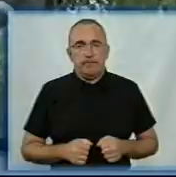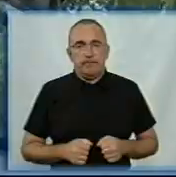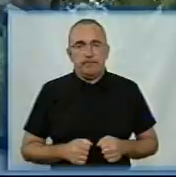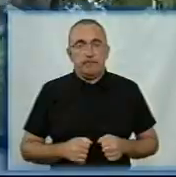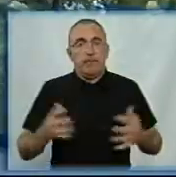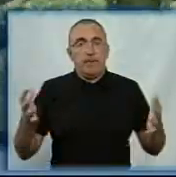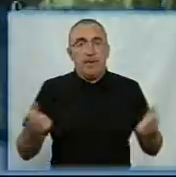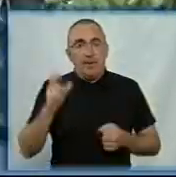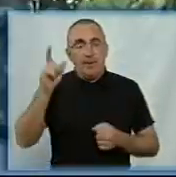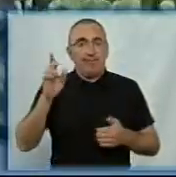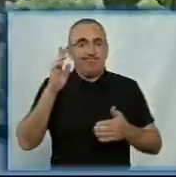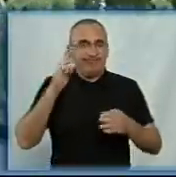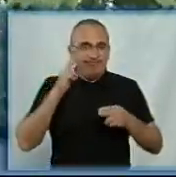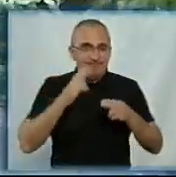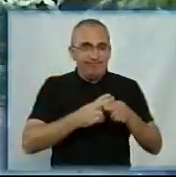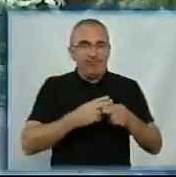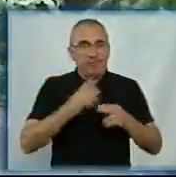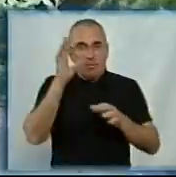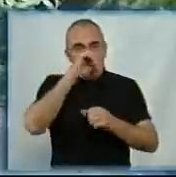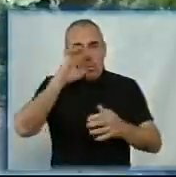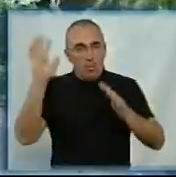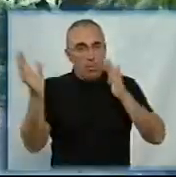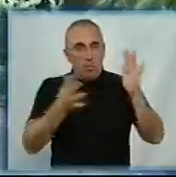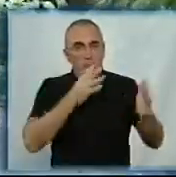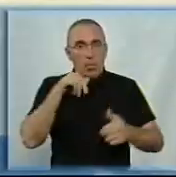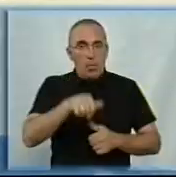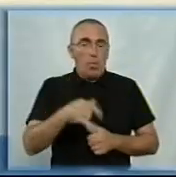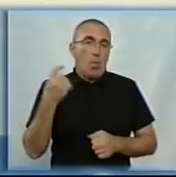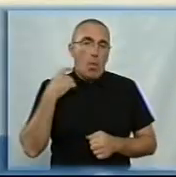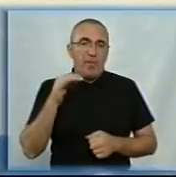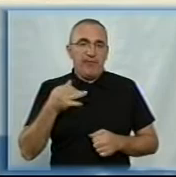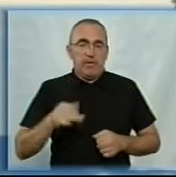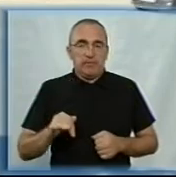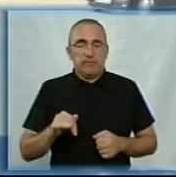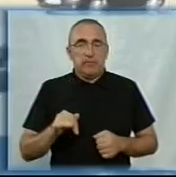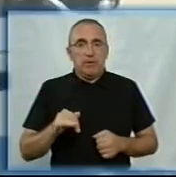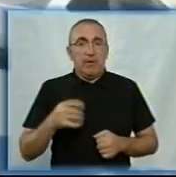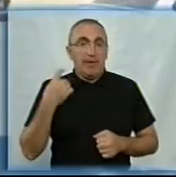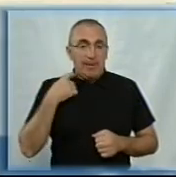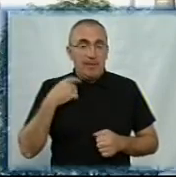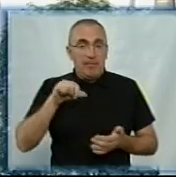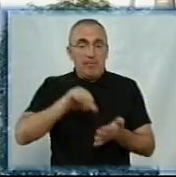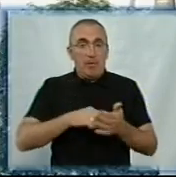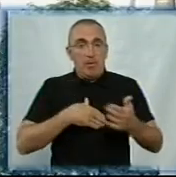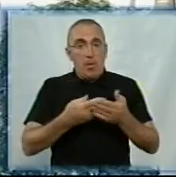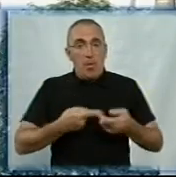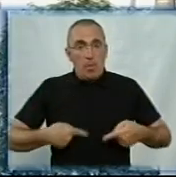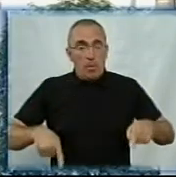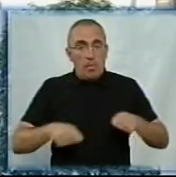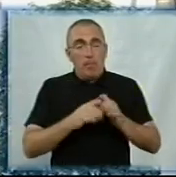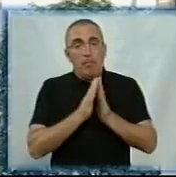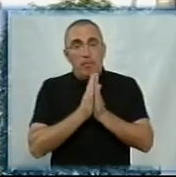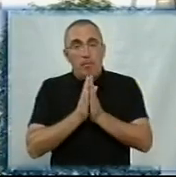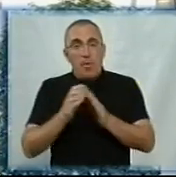Рятувальники ліквідовують наслідки нічного буревію у Кропивницькому. У Кропивницькому представники громадської організації